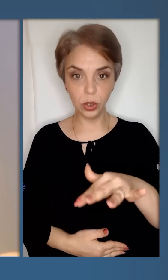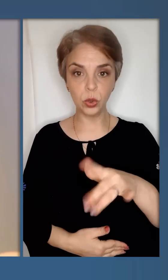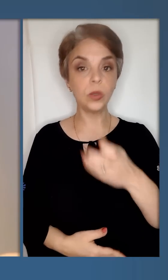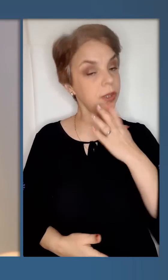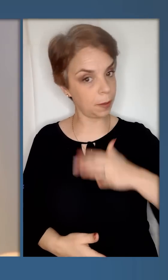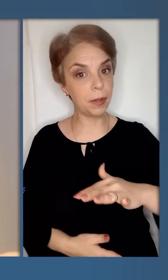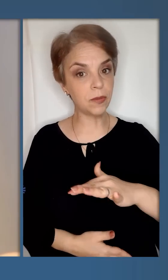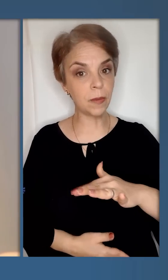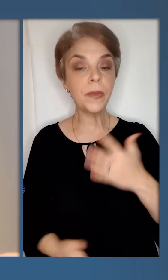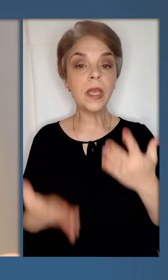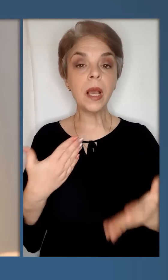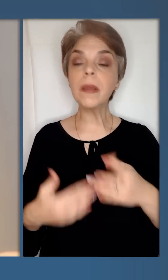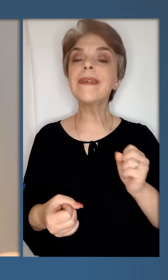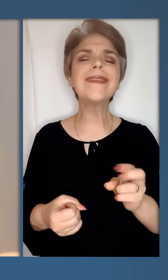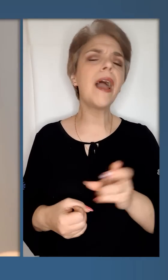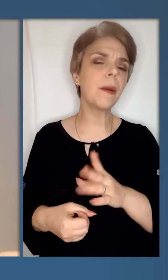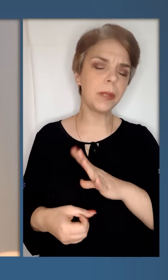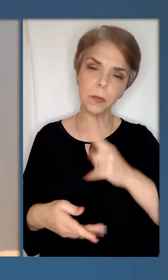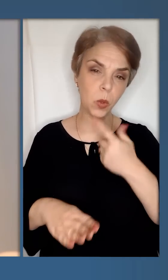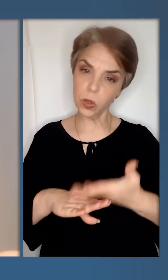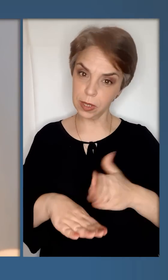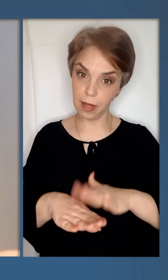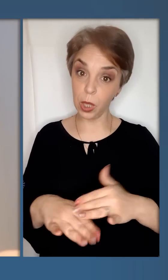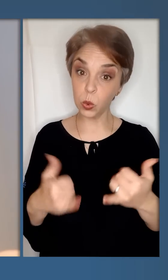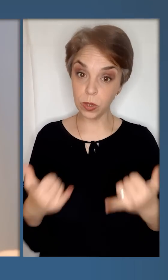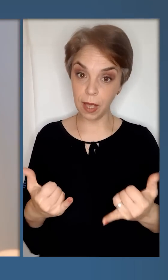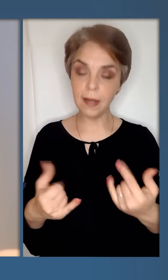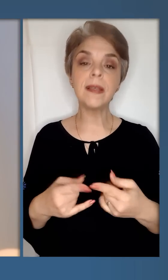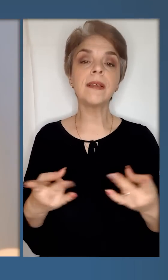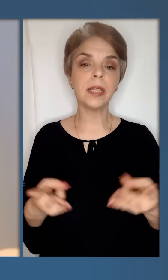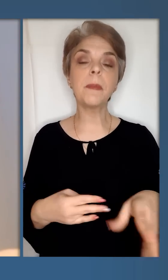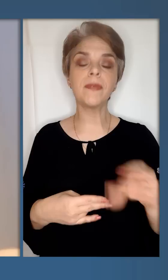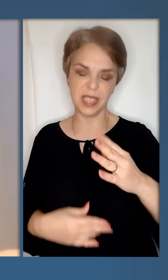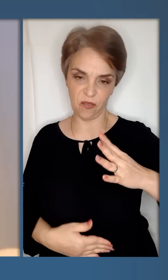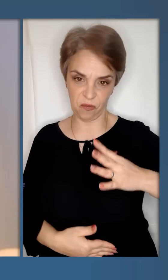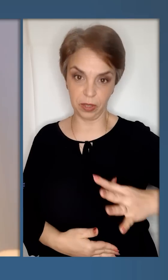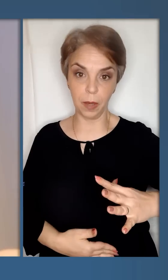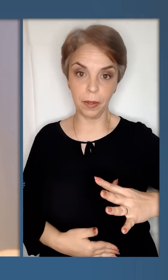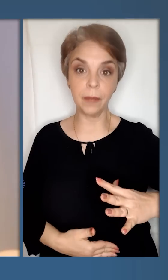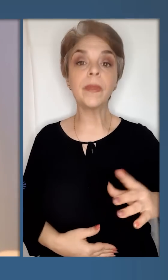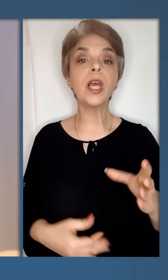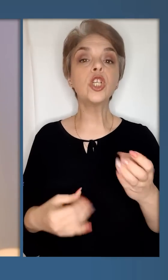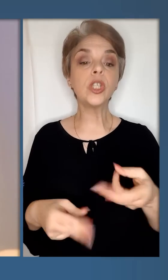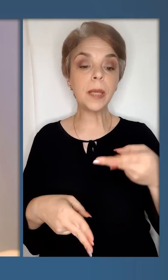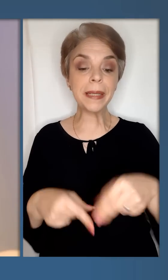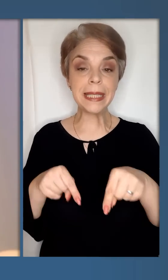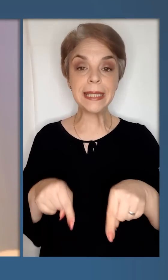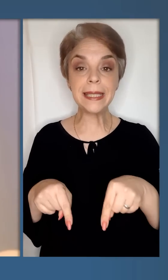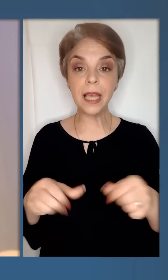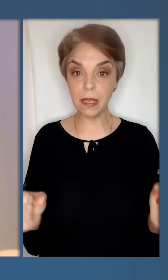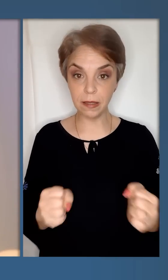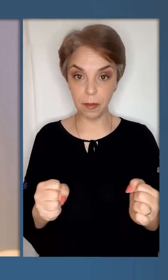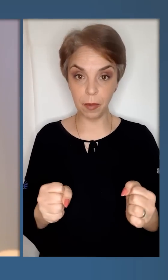за Луганщину, за Південь. Якби не було складно, зараз це треба все витримати, щоб